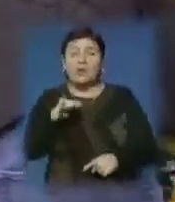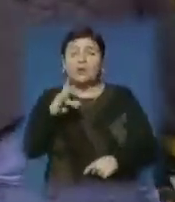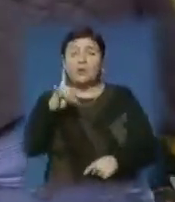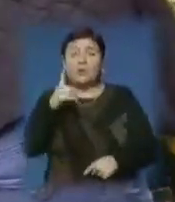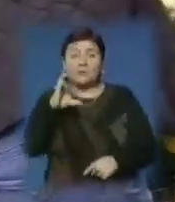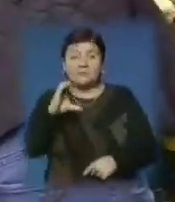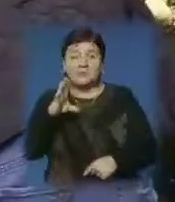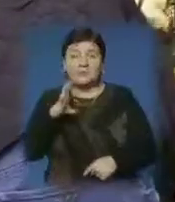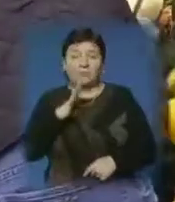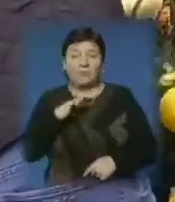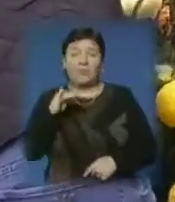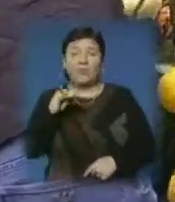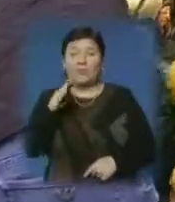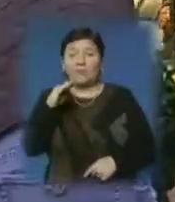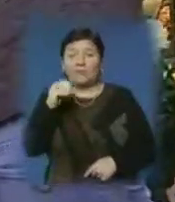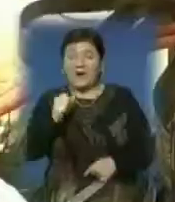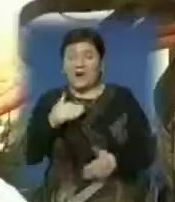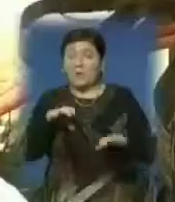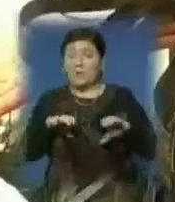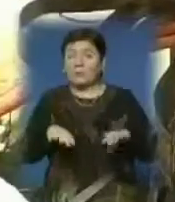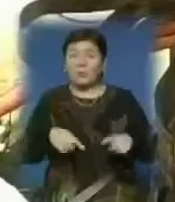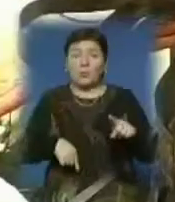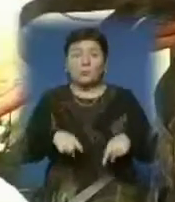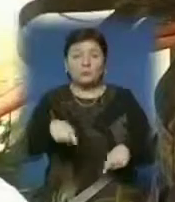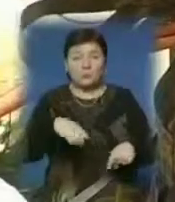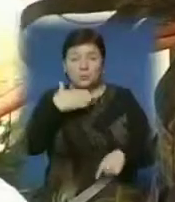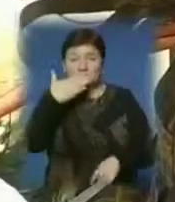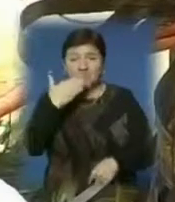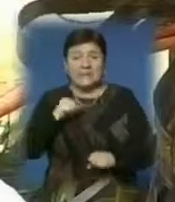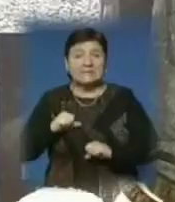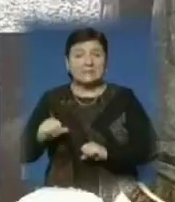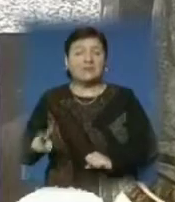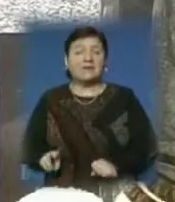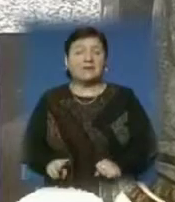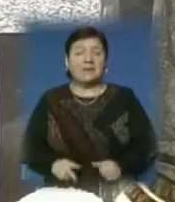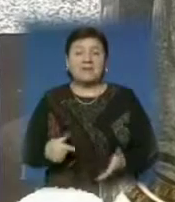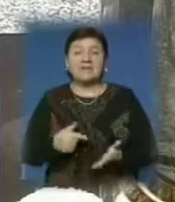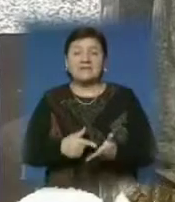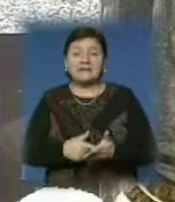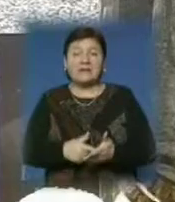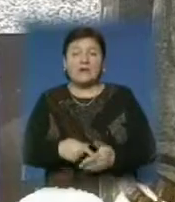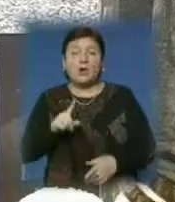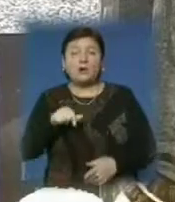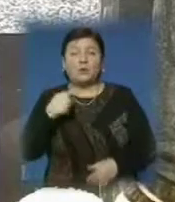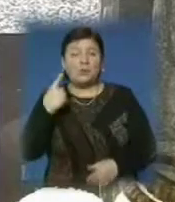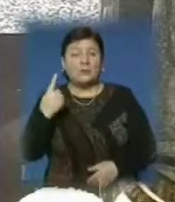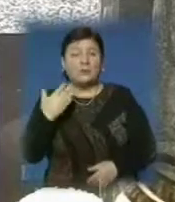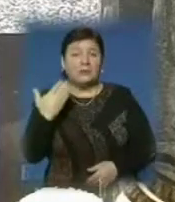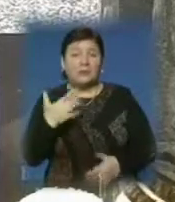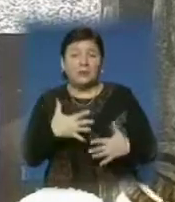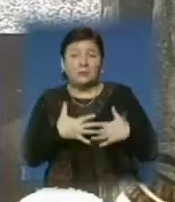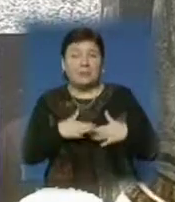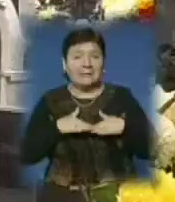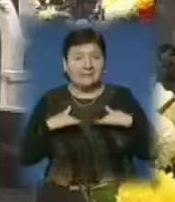лайнсменом ФІФА, головою Федерації футболу Ужгорода та заступником директора міської ДЮСШ номер один. Його любили